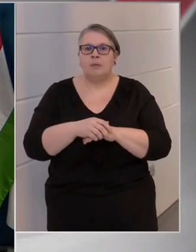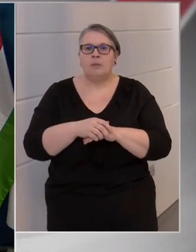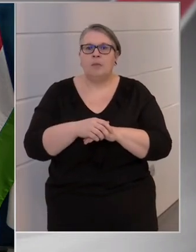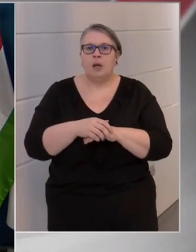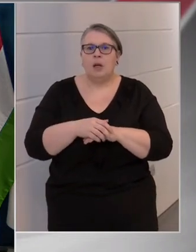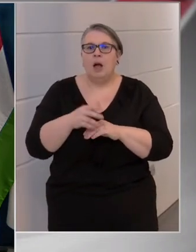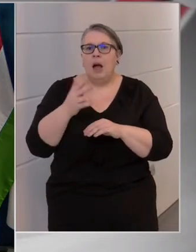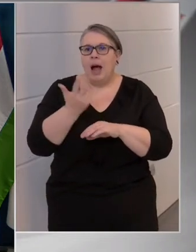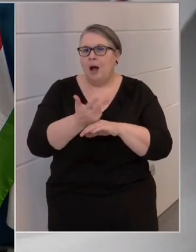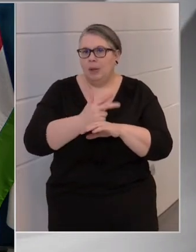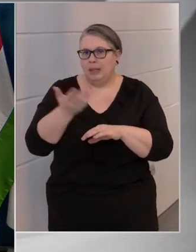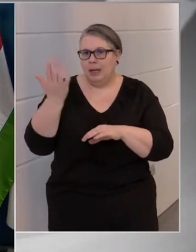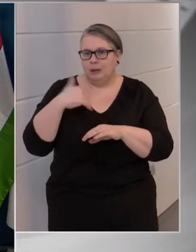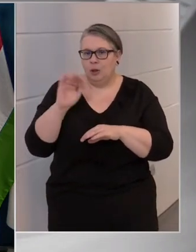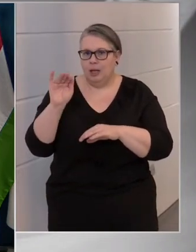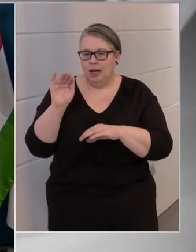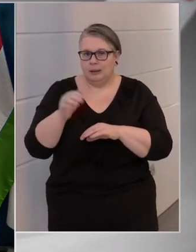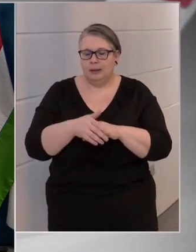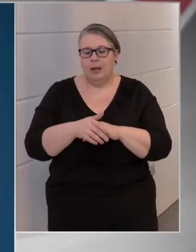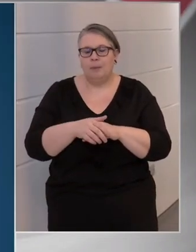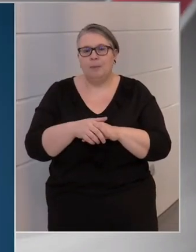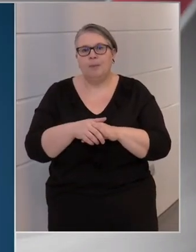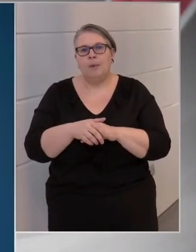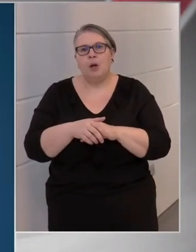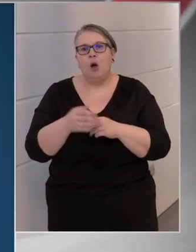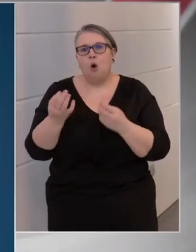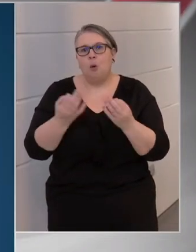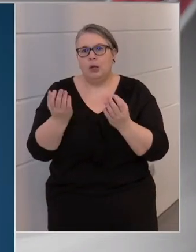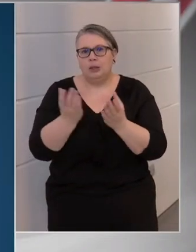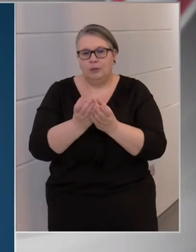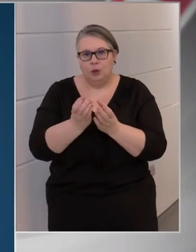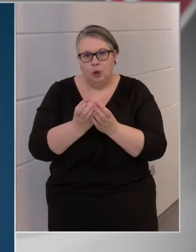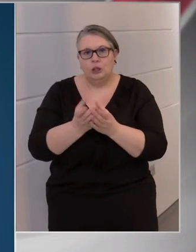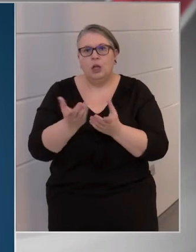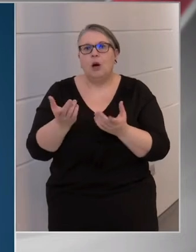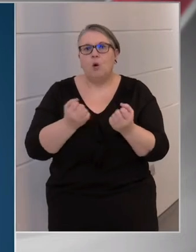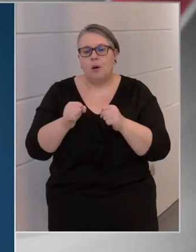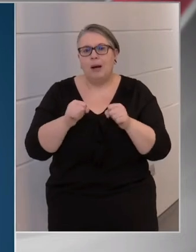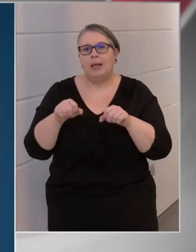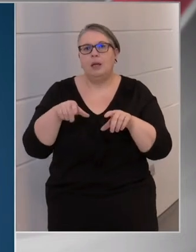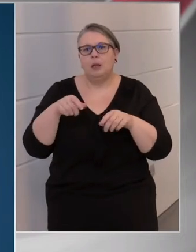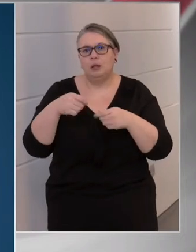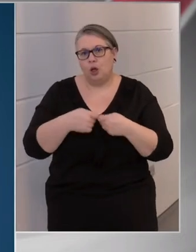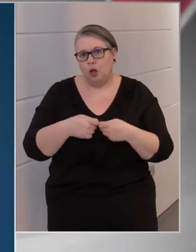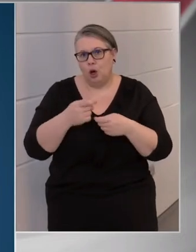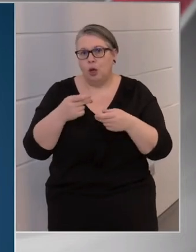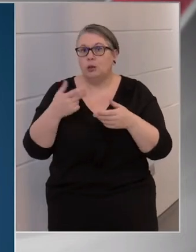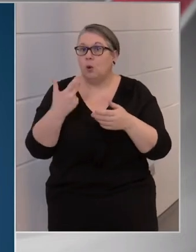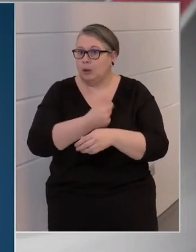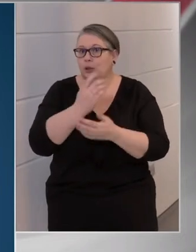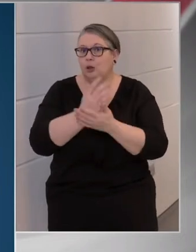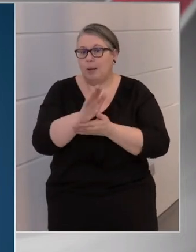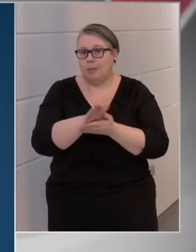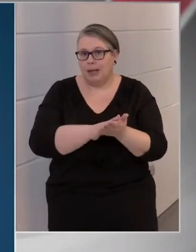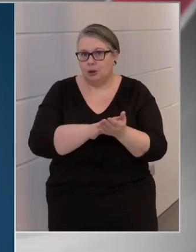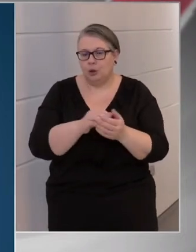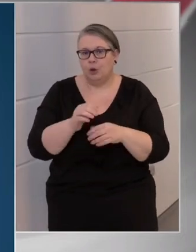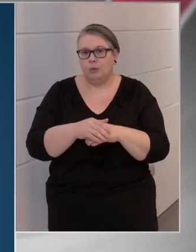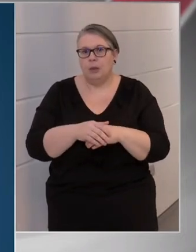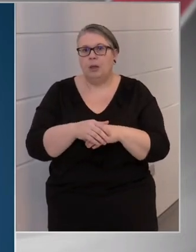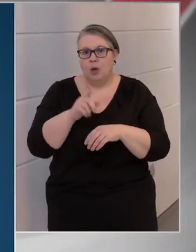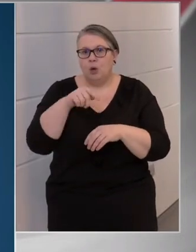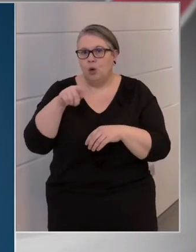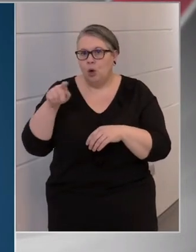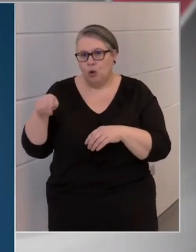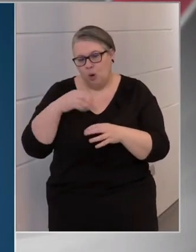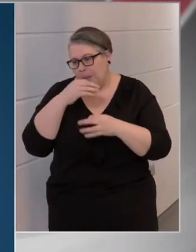Ezelőtt három héttel jeleztem azt, hogy a operatív törzs és a kormány tagjainak az oltása megkezdődik, de miután egyesével